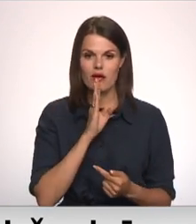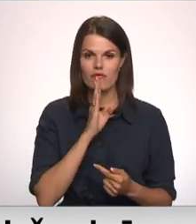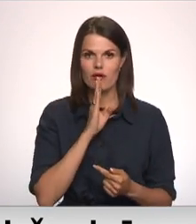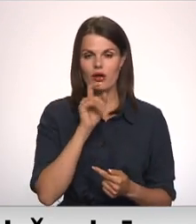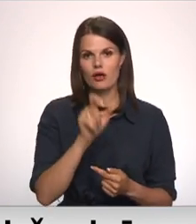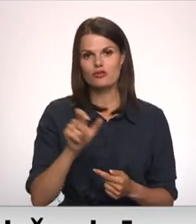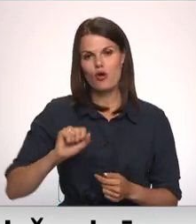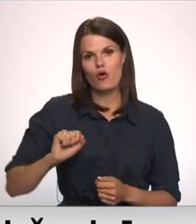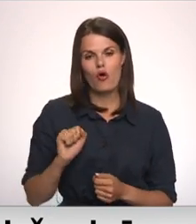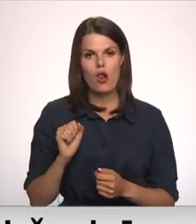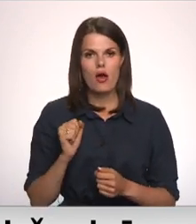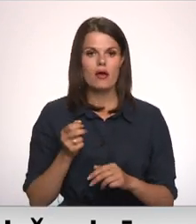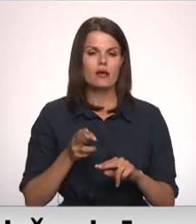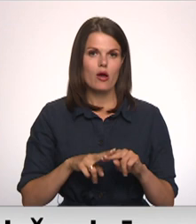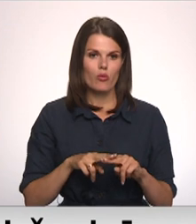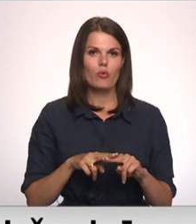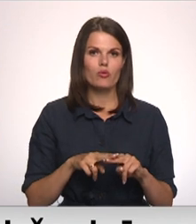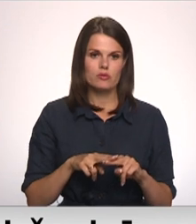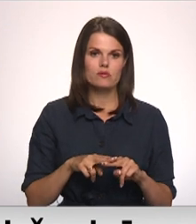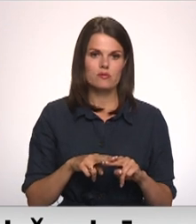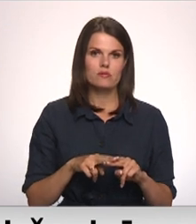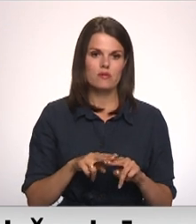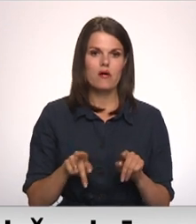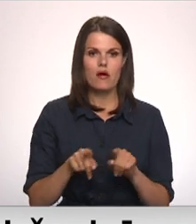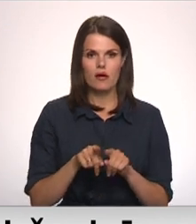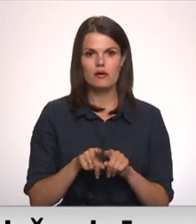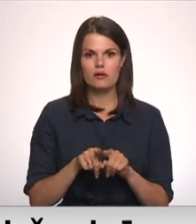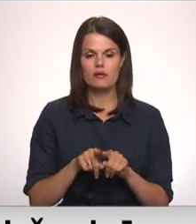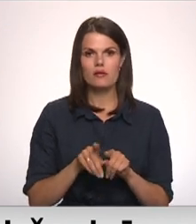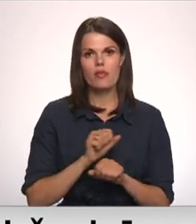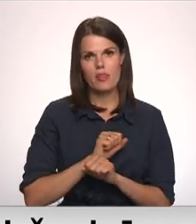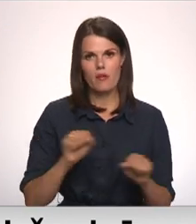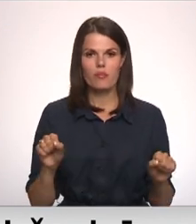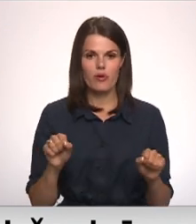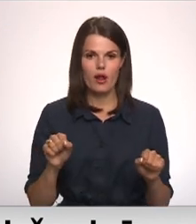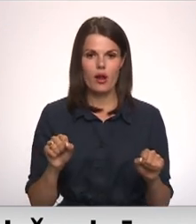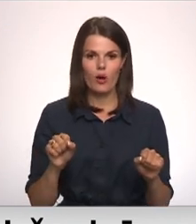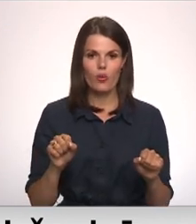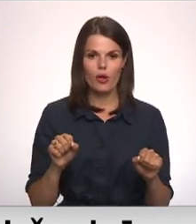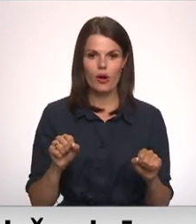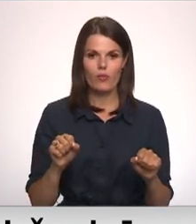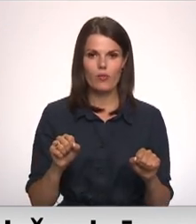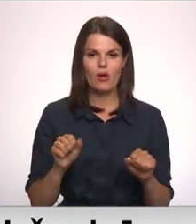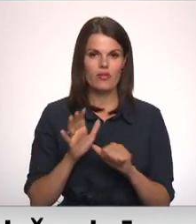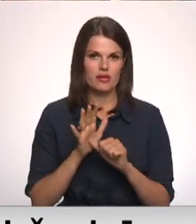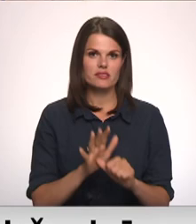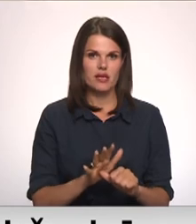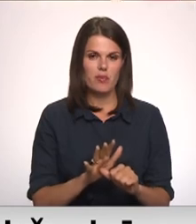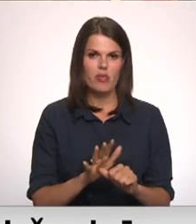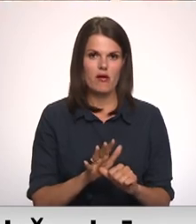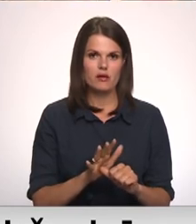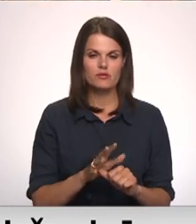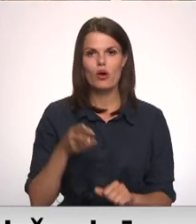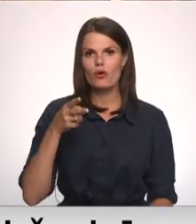dzīvumā kolēģiem un arī nepieļaujam diskrimināciju.